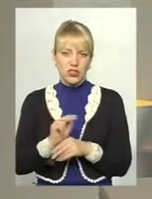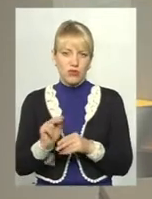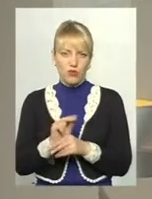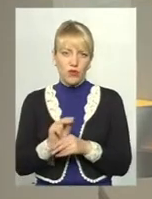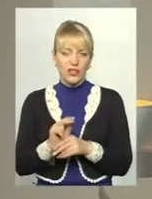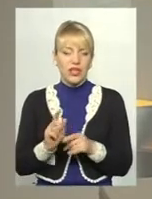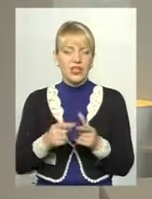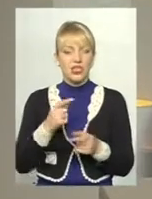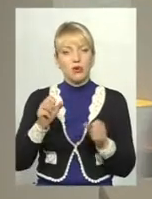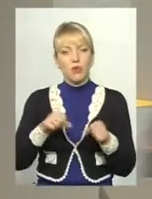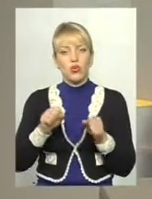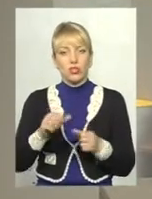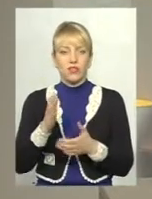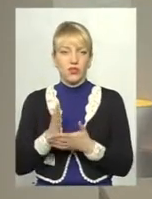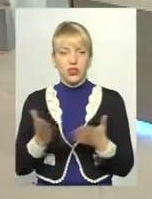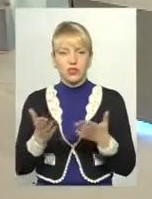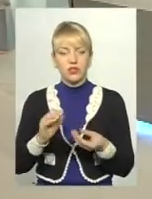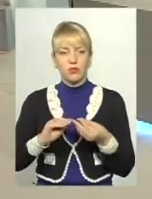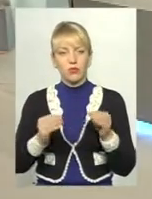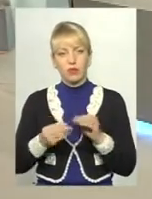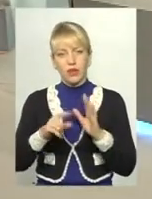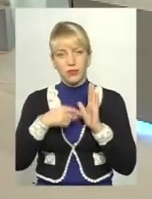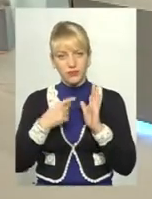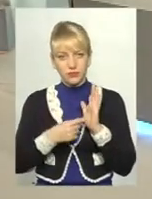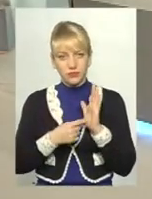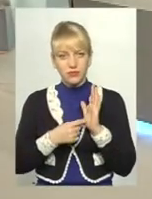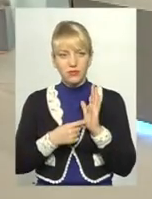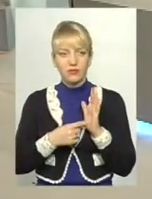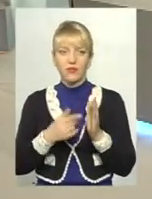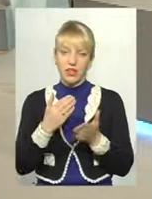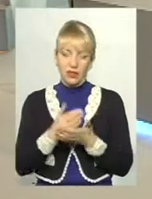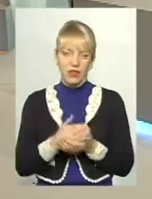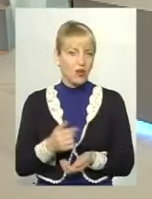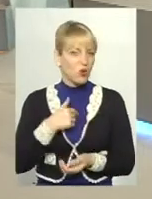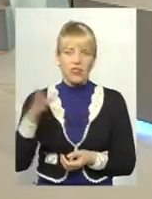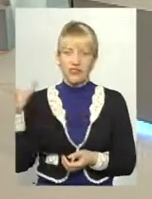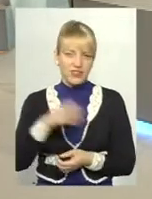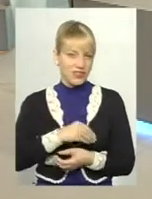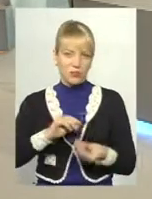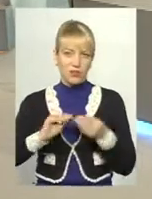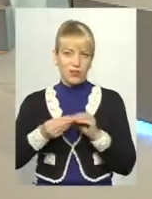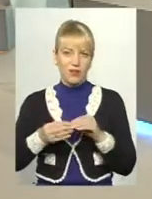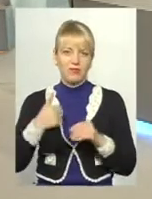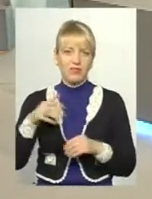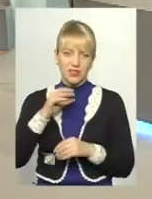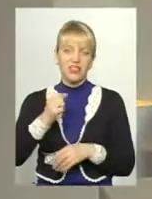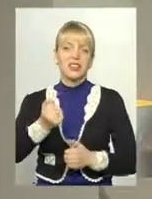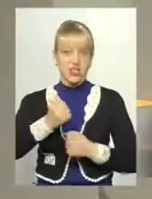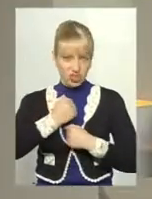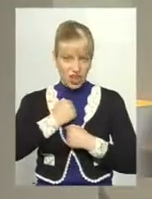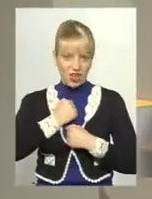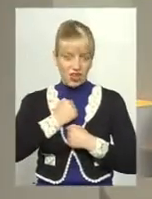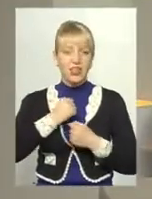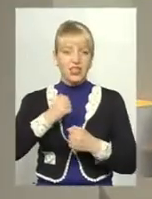чи можливо є якісь такі проблемні. Немає? У нас всі проблемні. всі в трьох можемо сказати. На жаль, вони